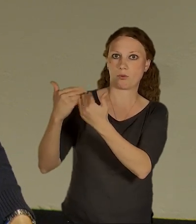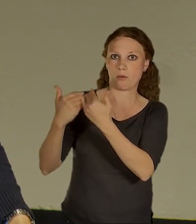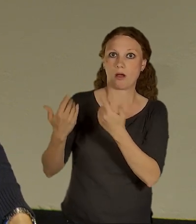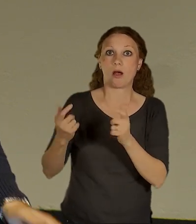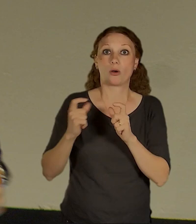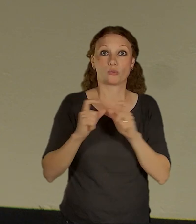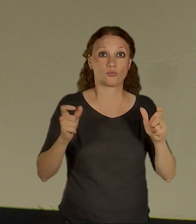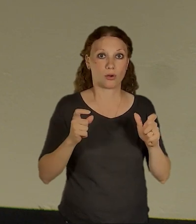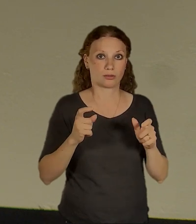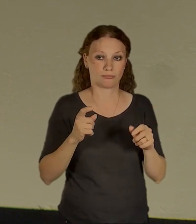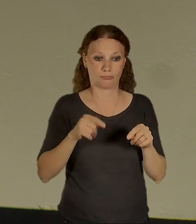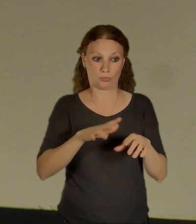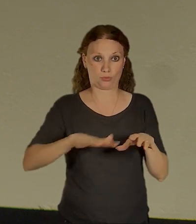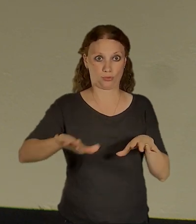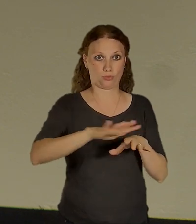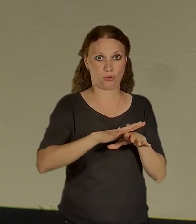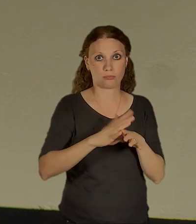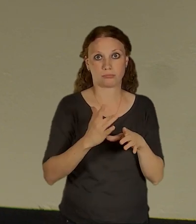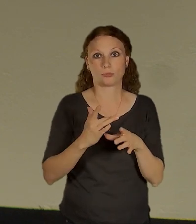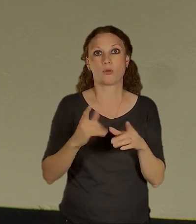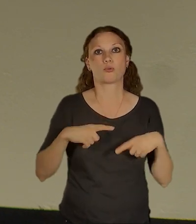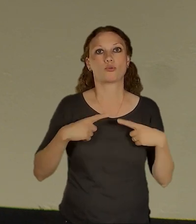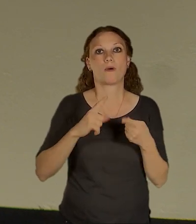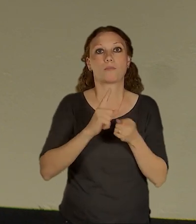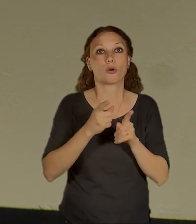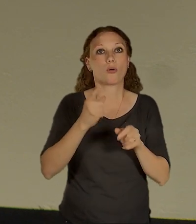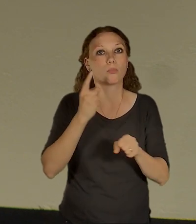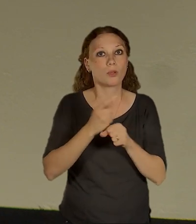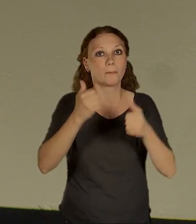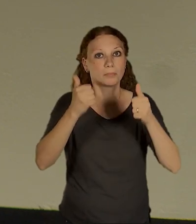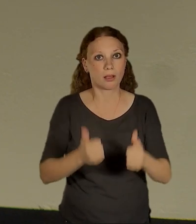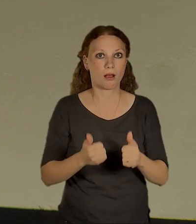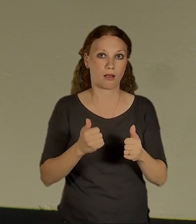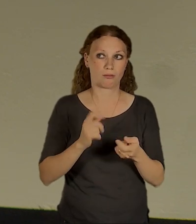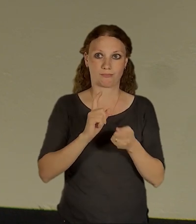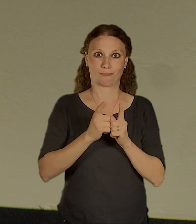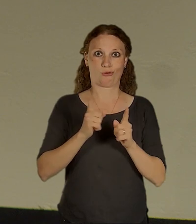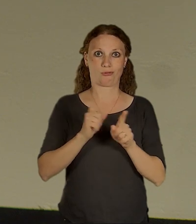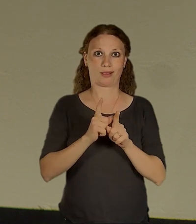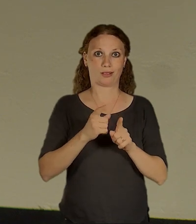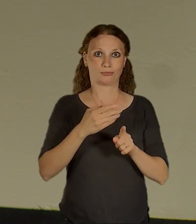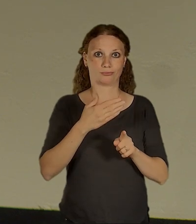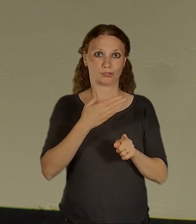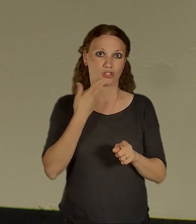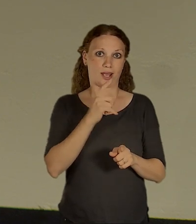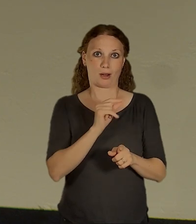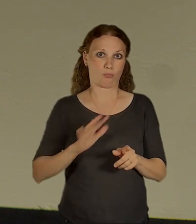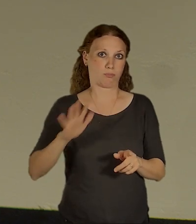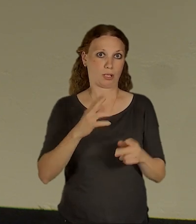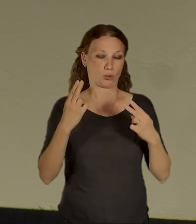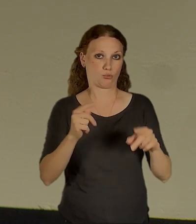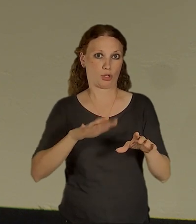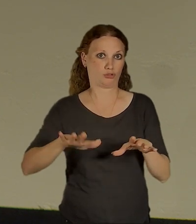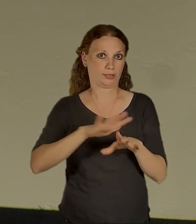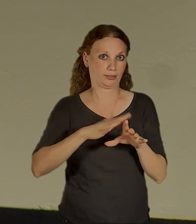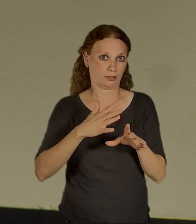celostátně. To skutečně jsou to neurologické body dopravy celostátní. Jak se nám